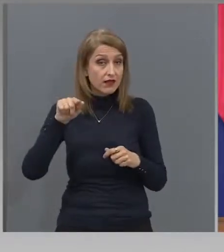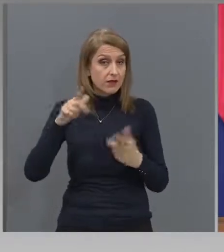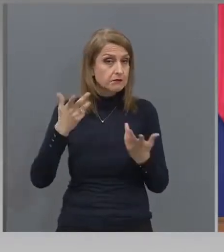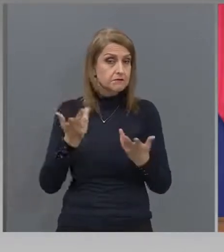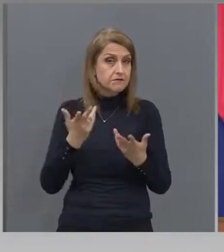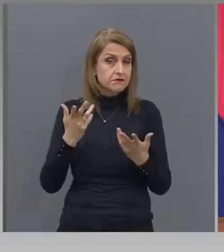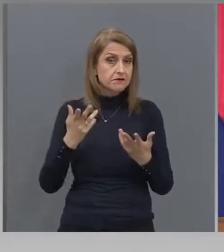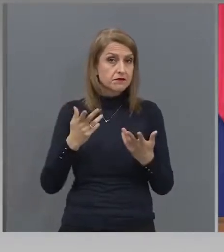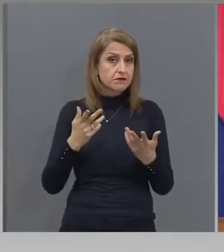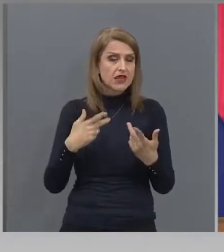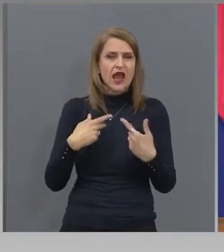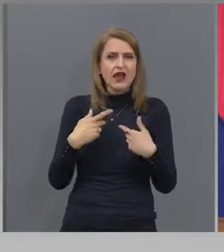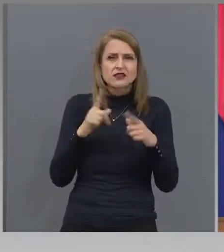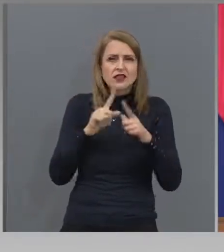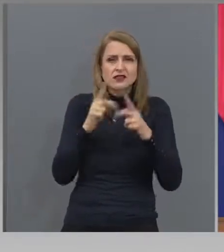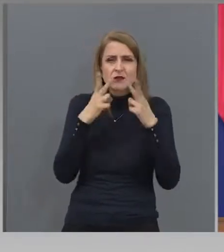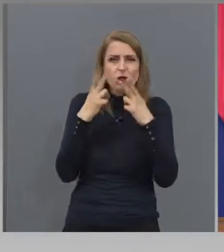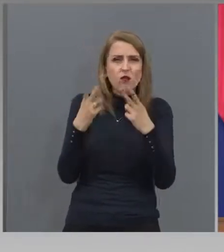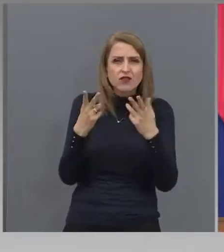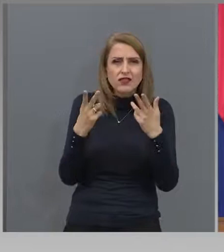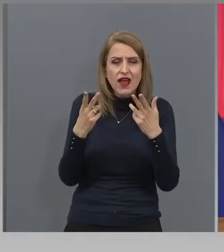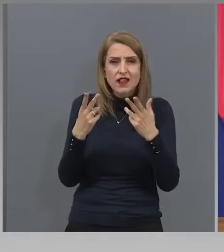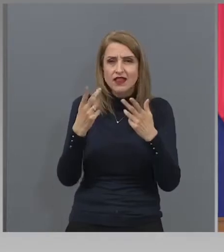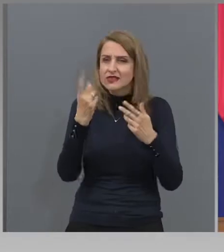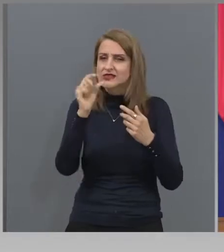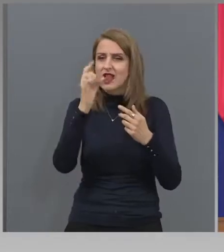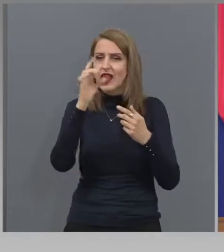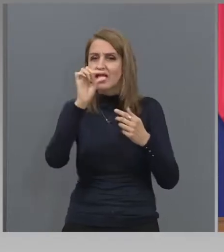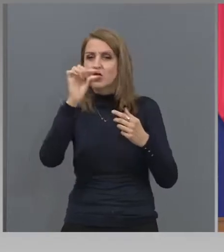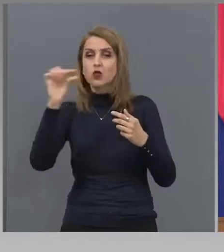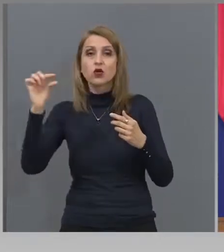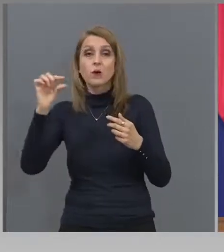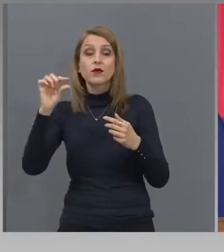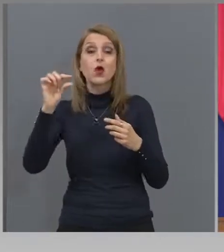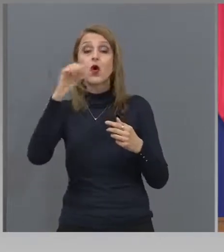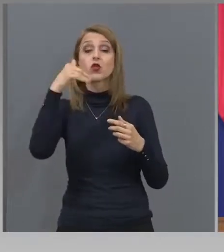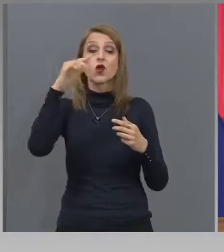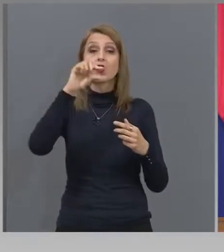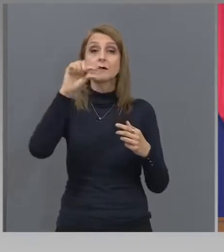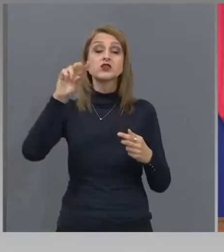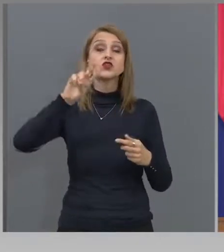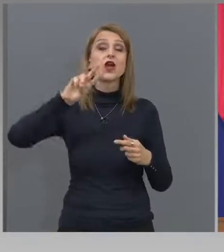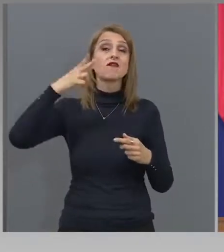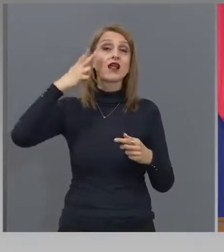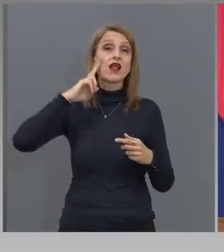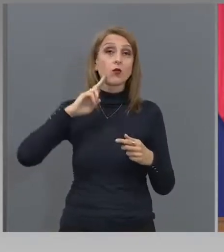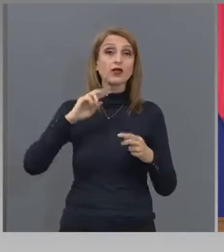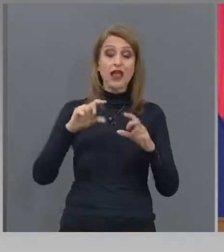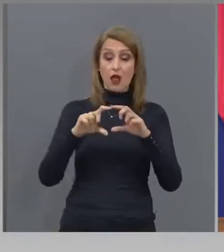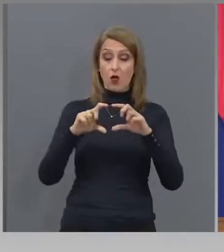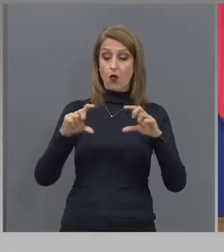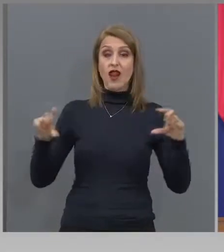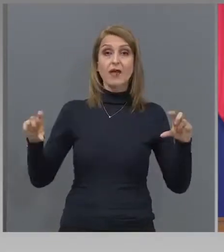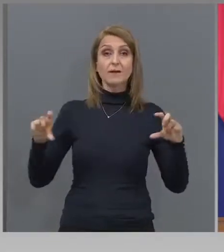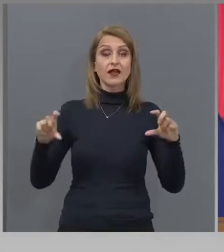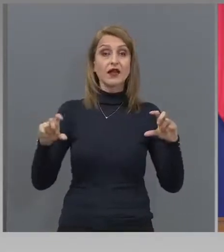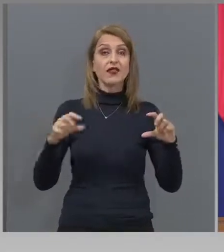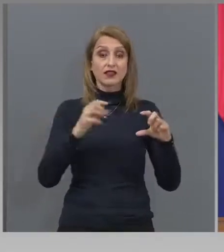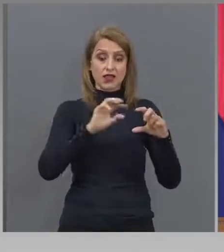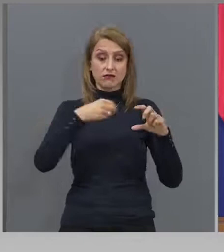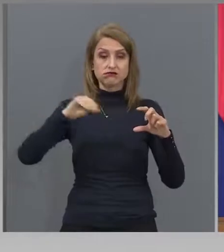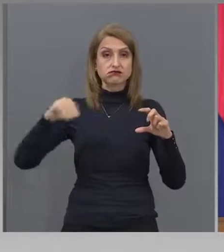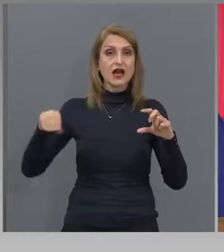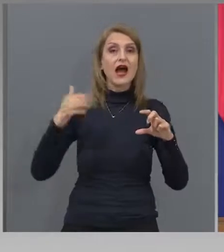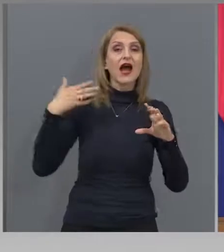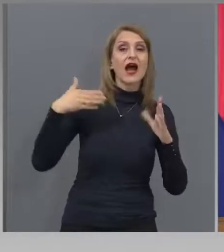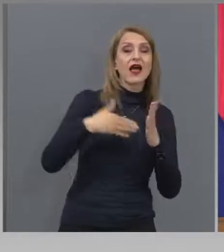просто не съм го видял. С зеленичко отгоре пише Великобритания. А големия надпис е антирекорд. 29